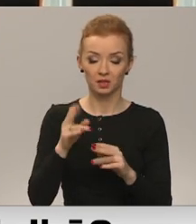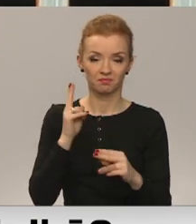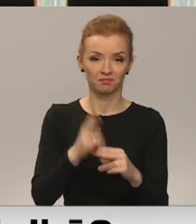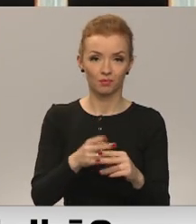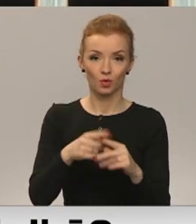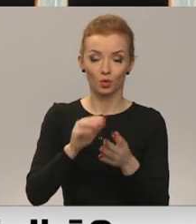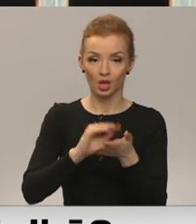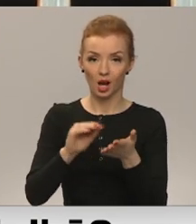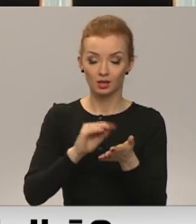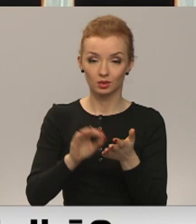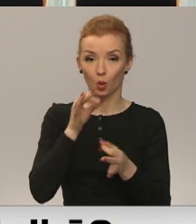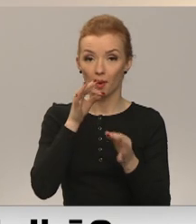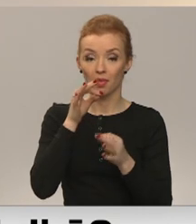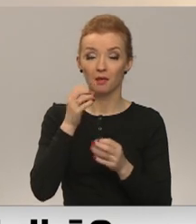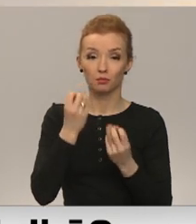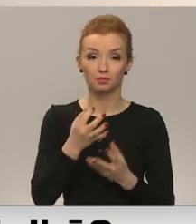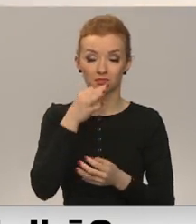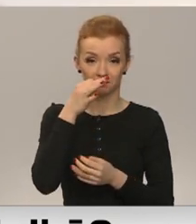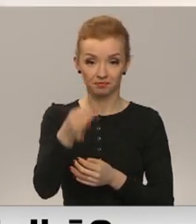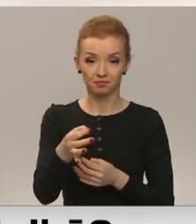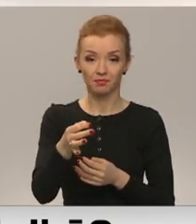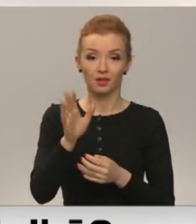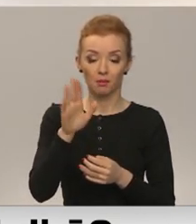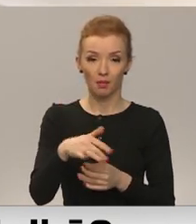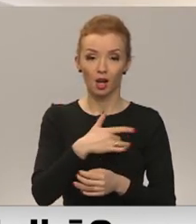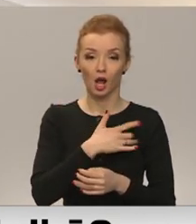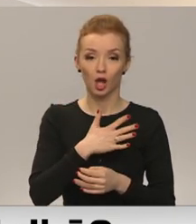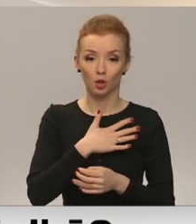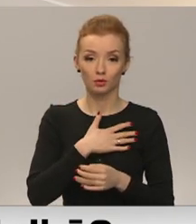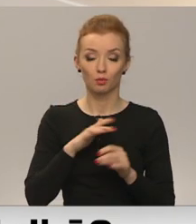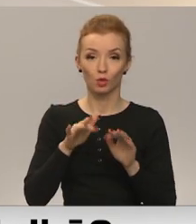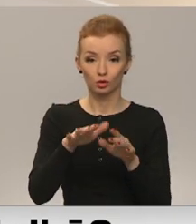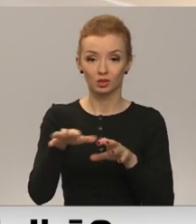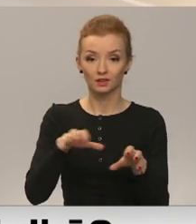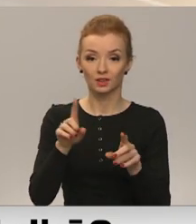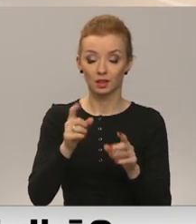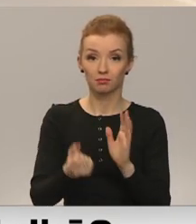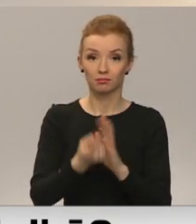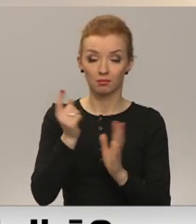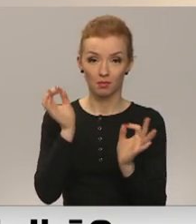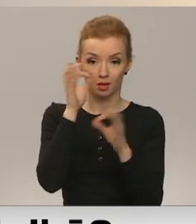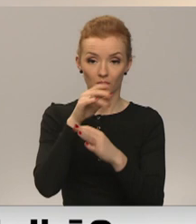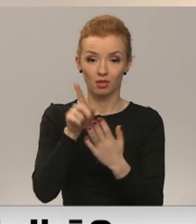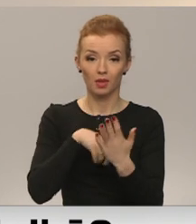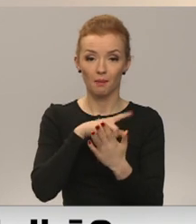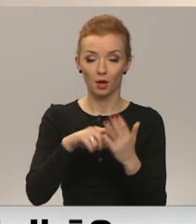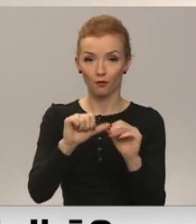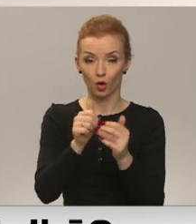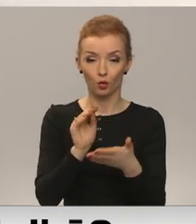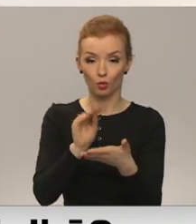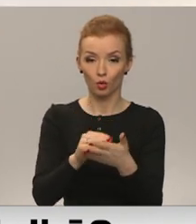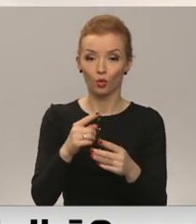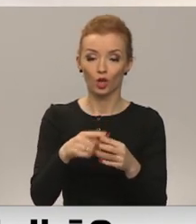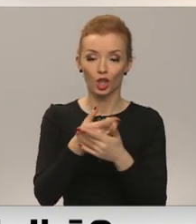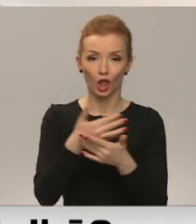rakstiskā komentārā skaidro. Par adopcijas procesu dzīvniekam ir noticis pārpratums, nepareiz formulējumu un dažādas